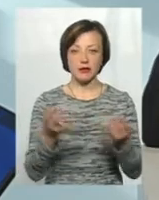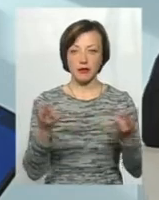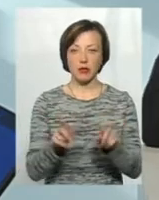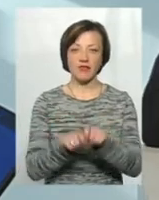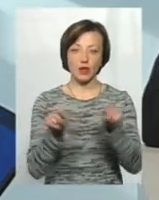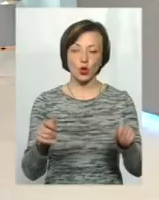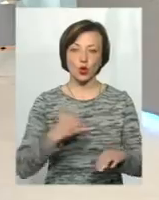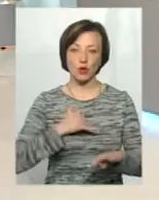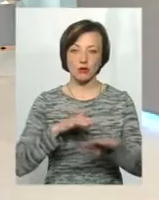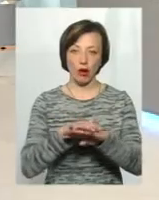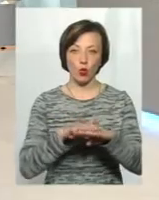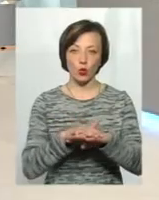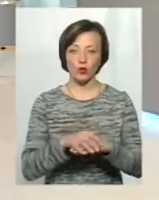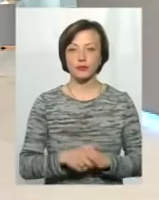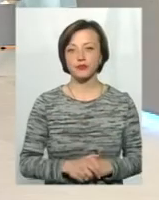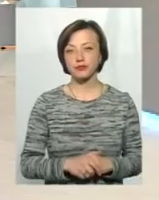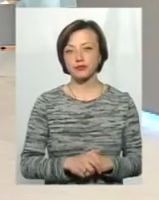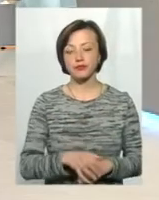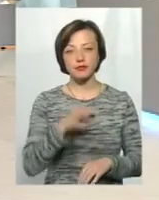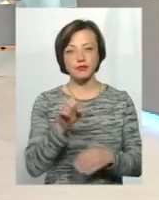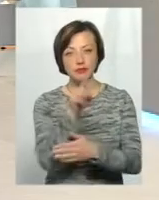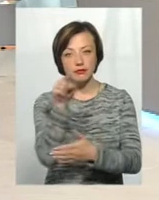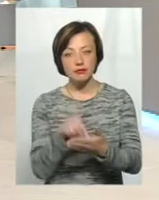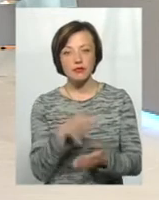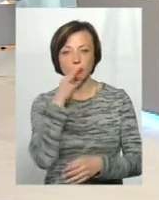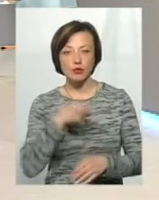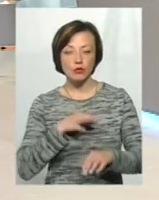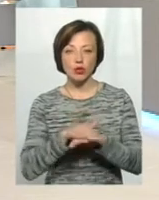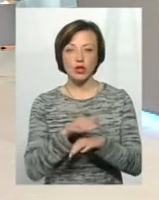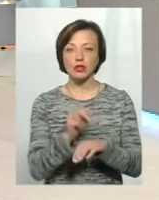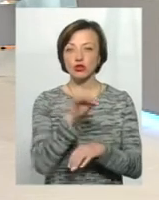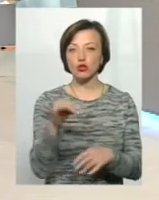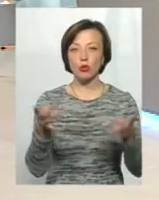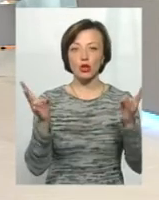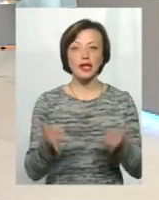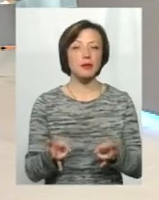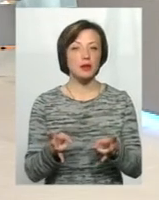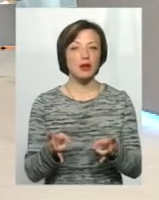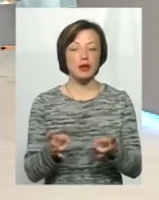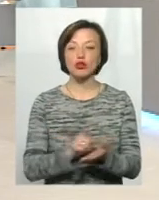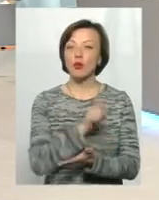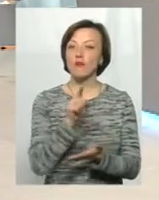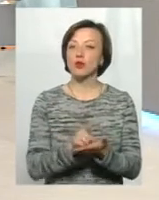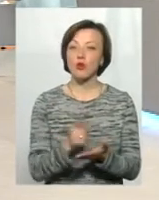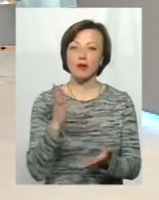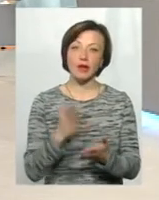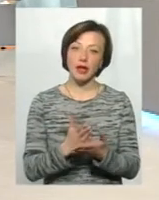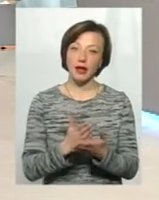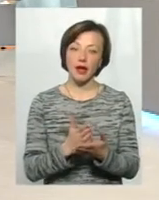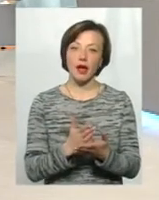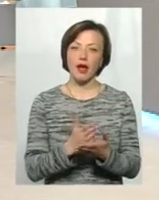відкрити в нас рахунок. Скажіть, будь ласка, чи потрібне, чи обов'язковим є